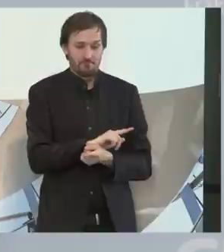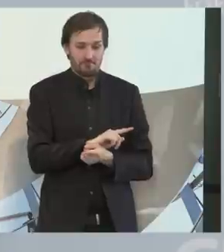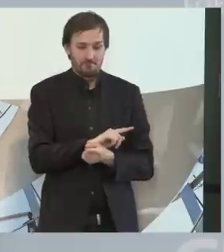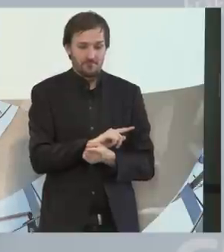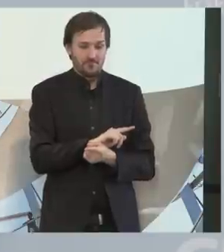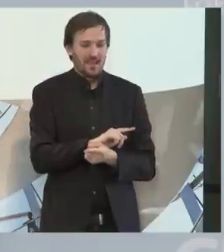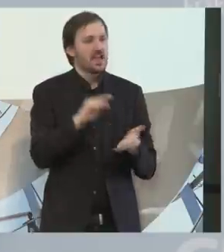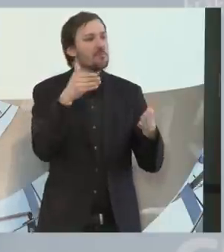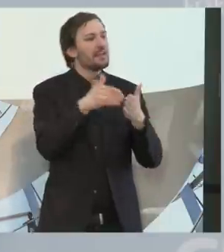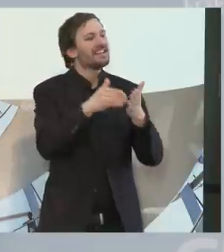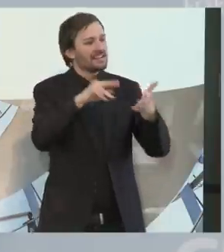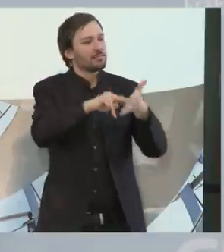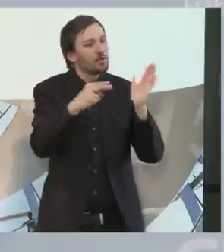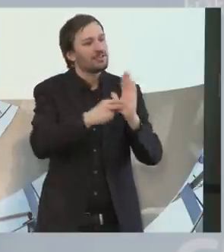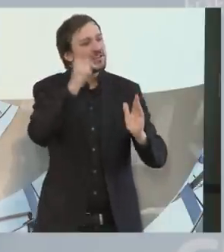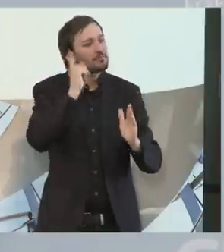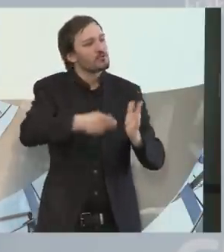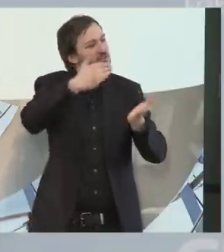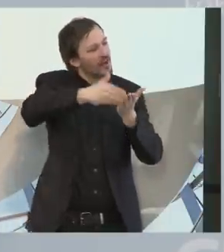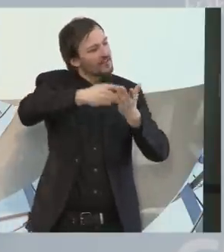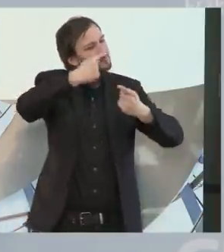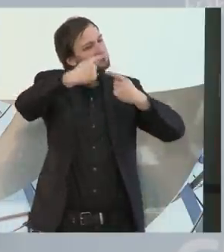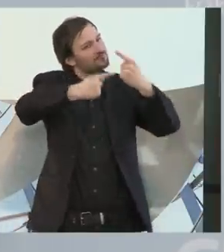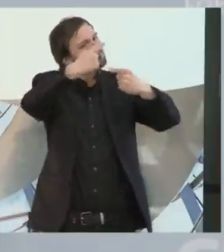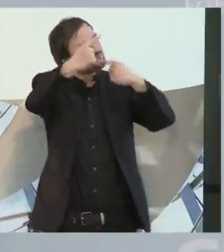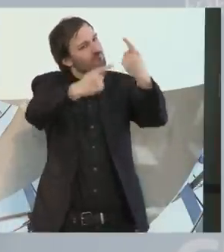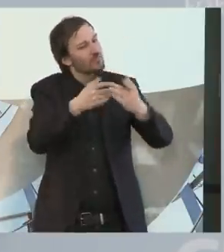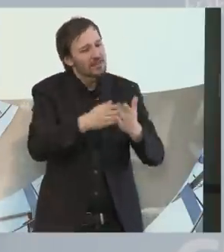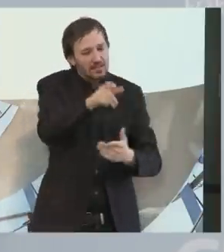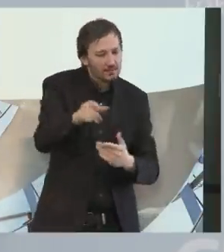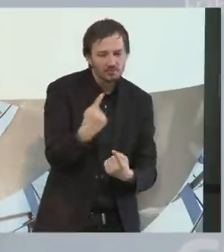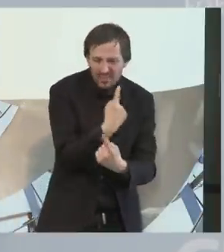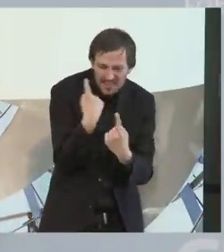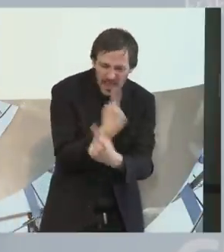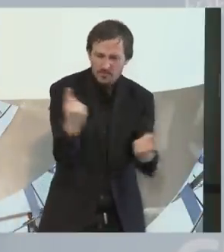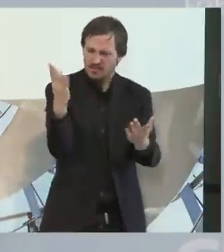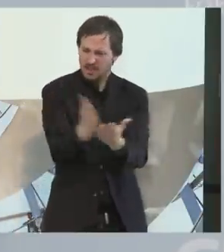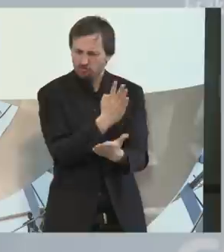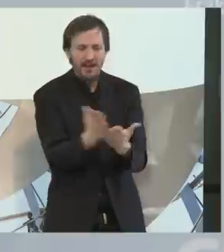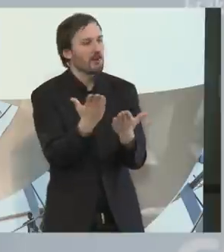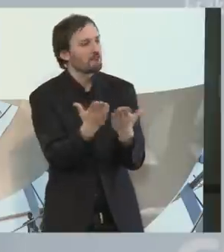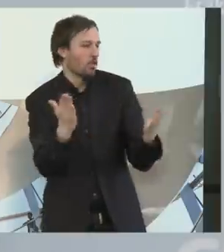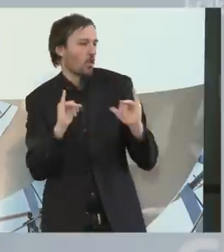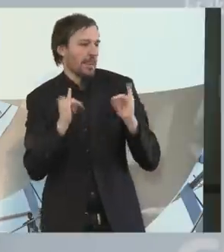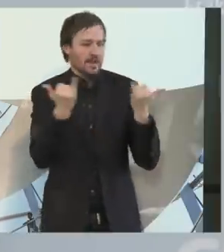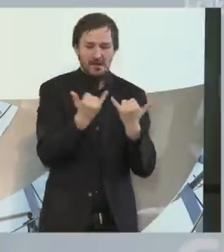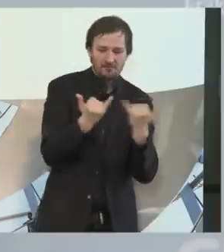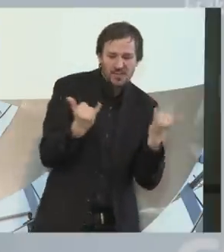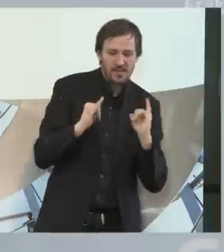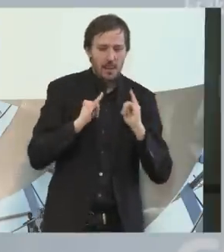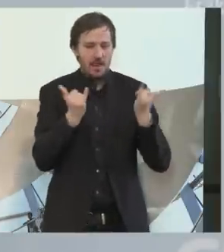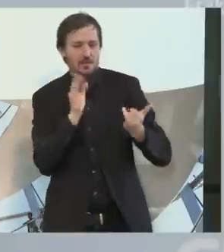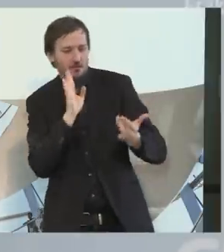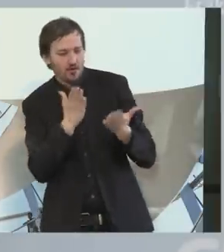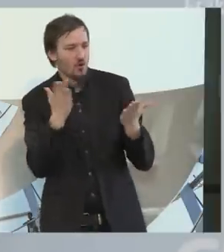in der Weiterentwicklung der Behindertenpolitik, der behinderten Menschen möglichst selbstbestimmt leben können. Und da sind ja zwei Punkte, sich auch ein